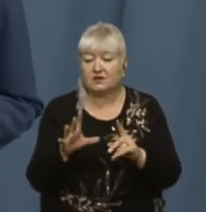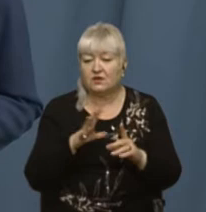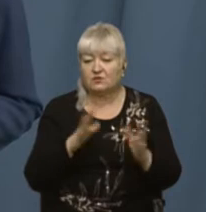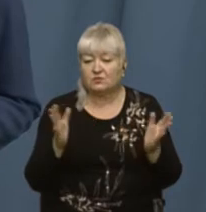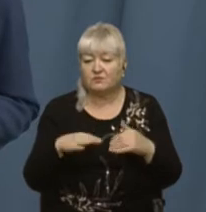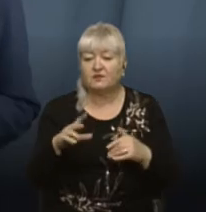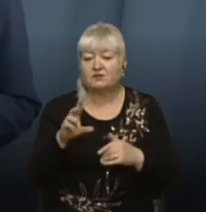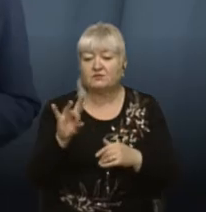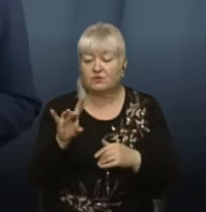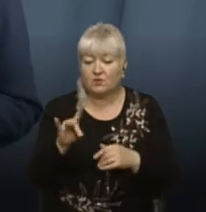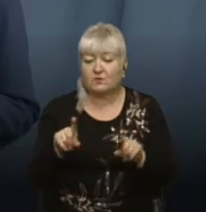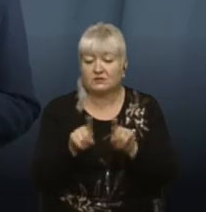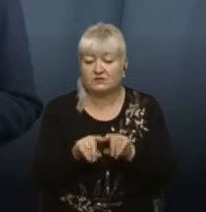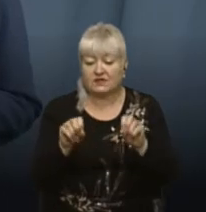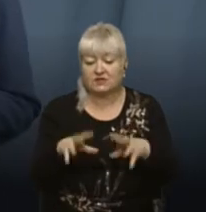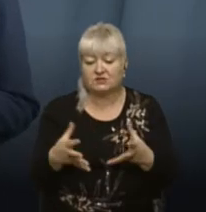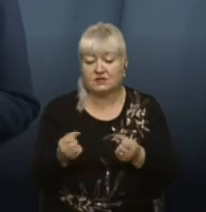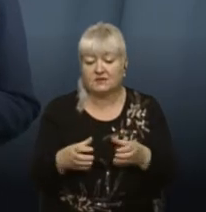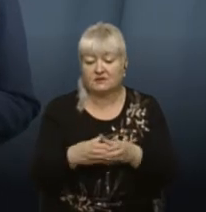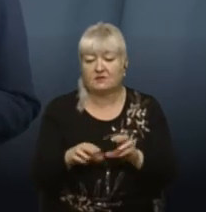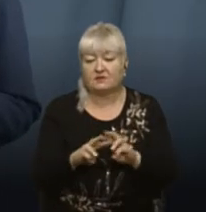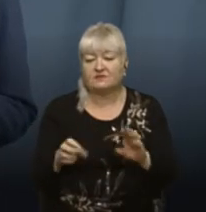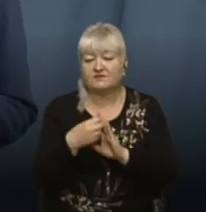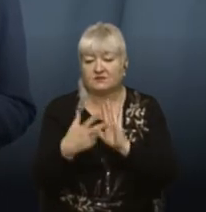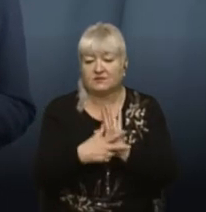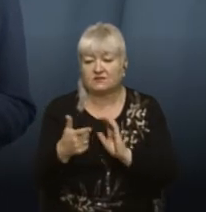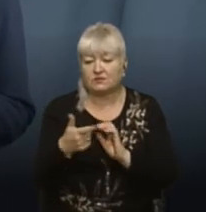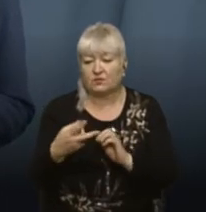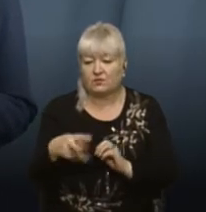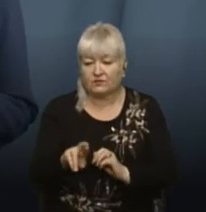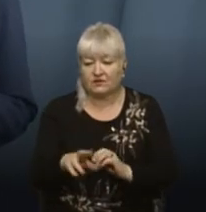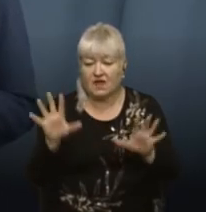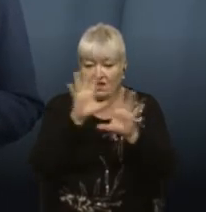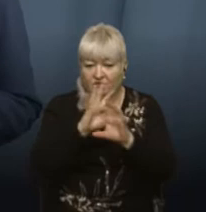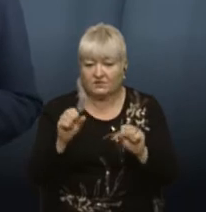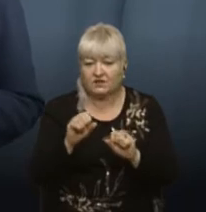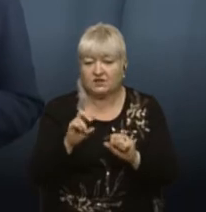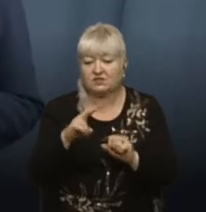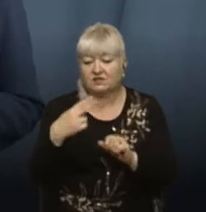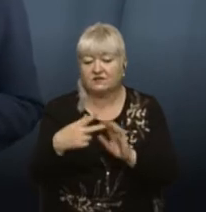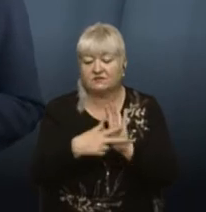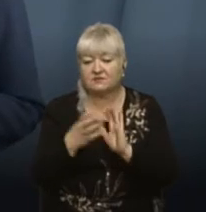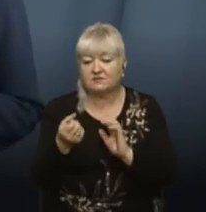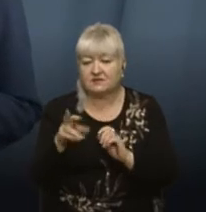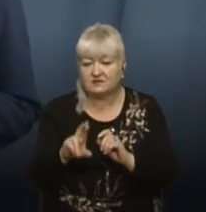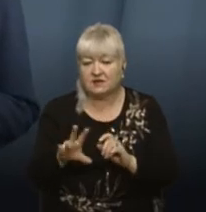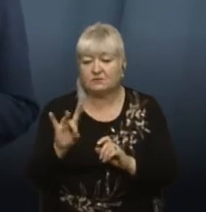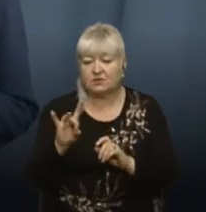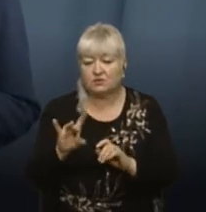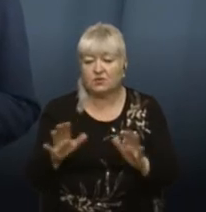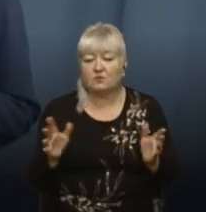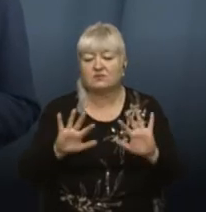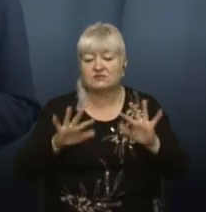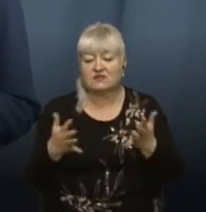Таке рішення Кабінет Міністрів прийняв 18 грудня. Нагадаю, що в ніч на 28 серпня у Другобичі стався обвал частини